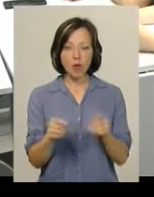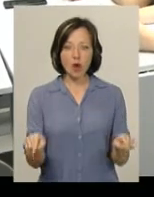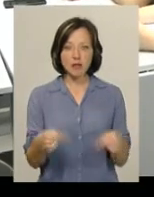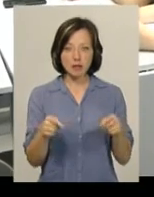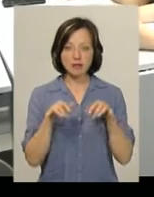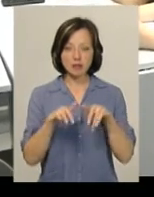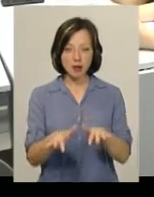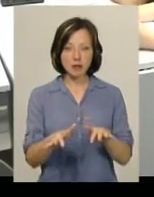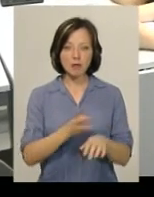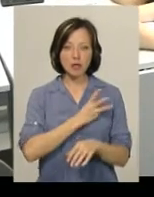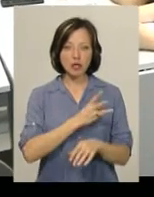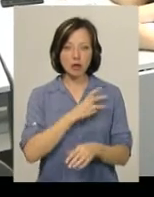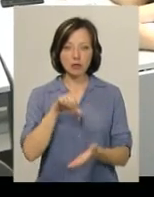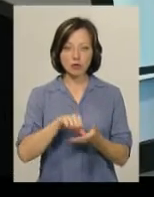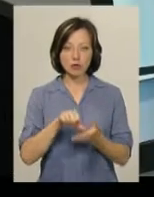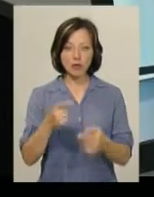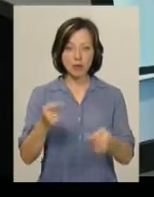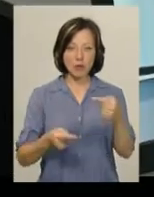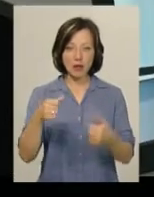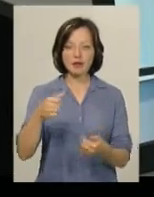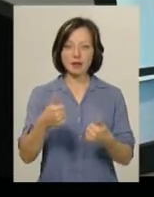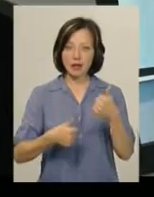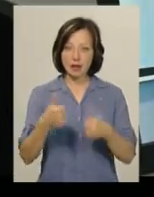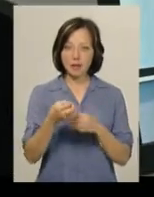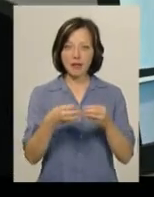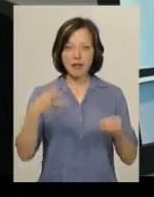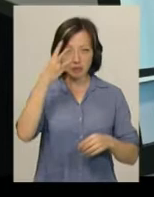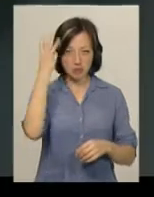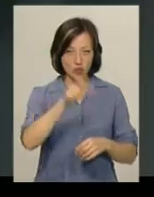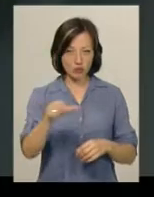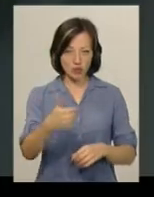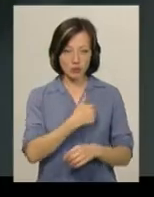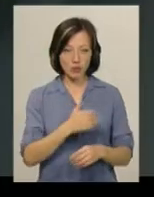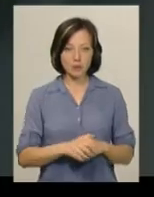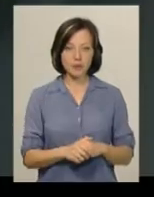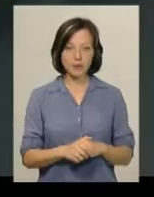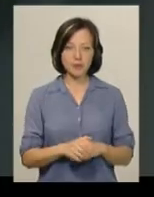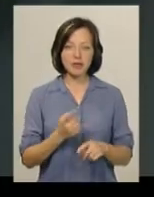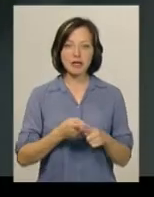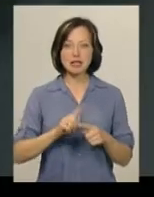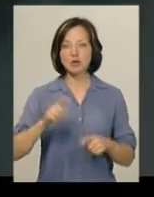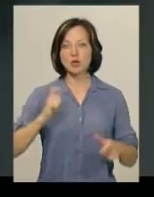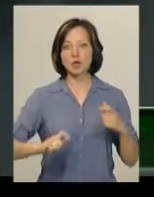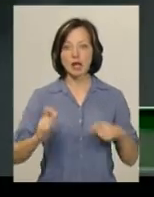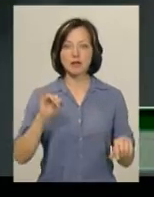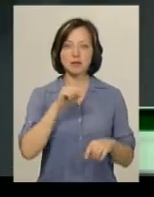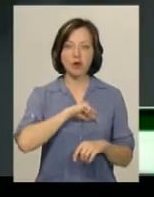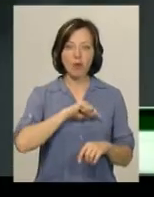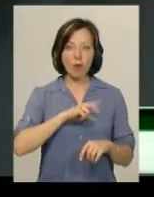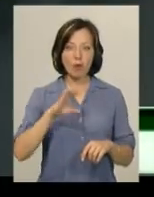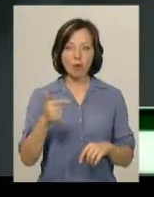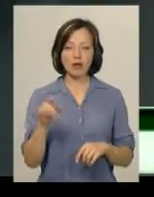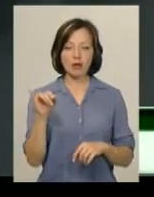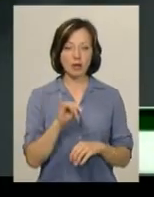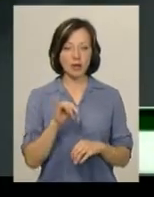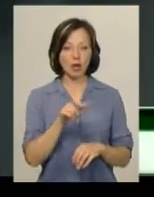заходу Юлії Мазур, бажання взяти участь у дебатній грі виявили 15 хмельничан. Це і студенти, і психологи, і